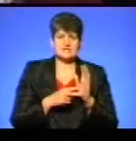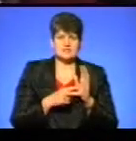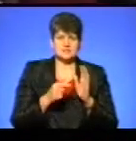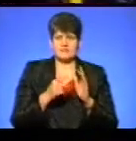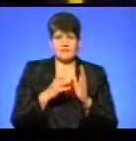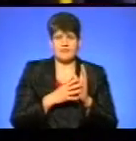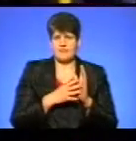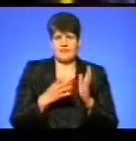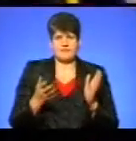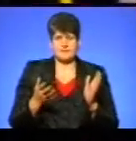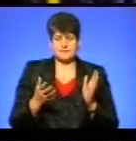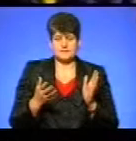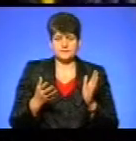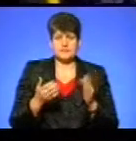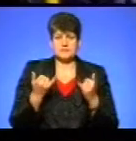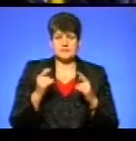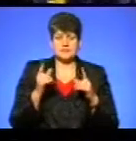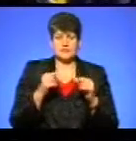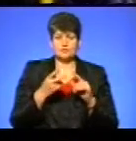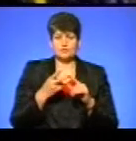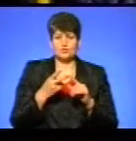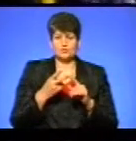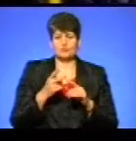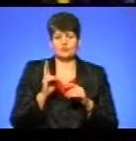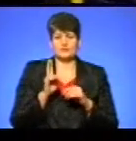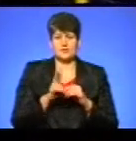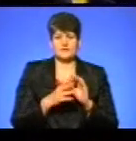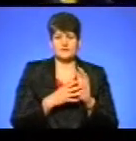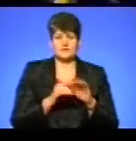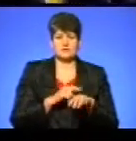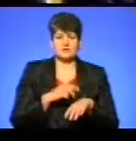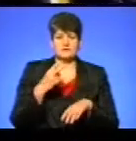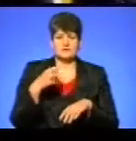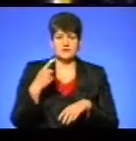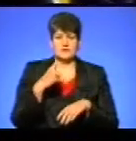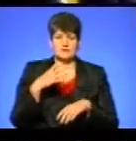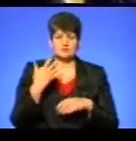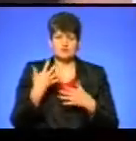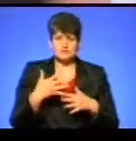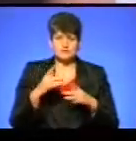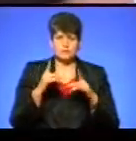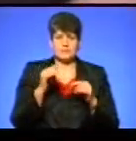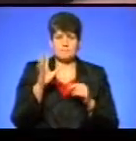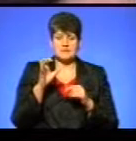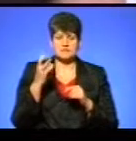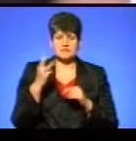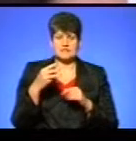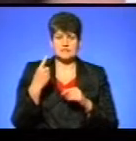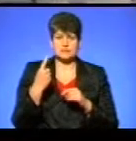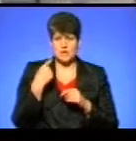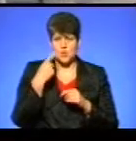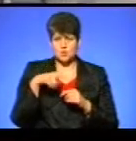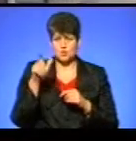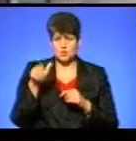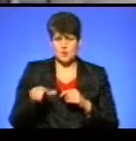9. Ми зараз їдемо у другому тролейбусі станом на 9-ту годину, 21 хвилину, тут вже проїхало 531 особа.